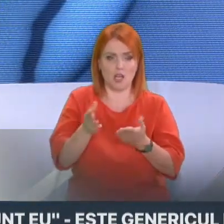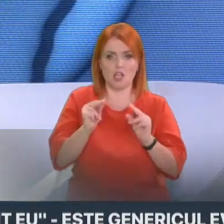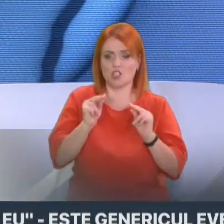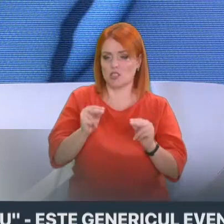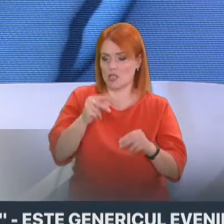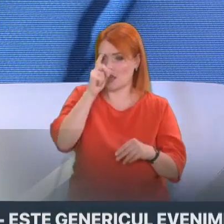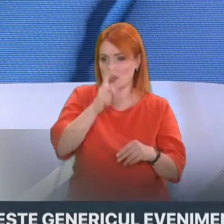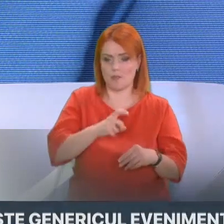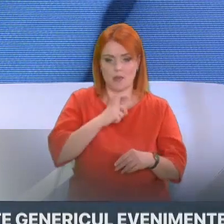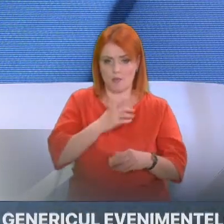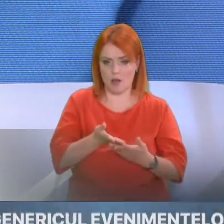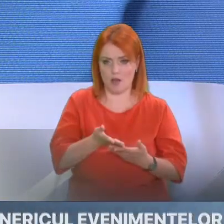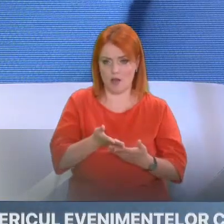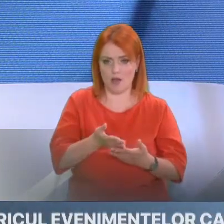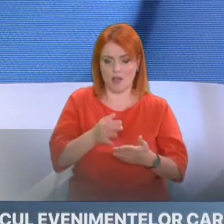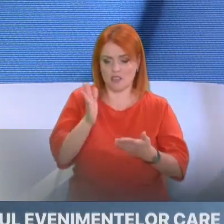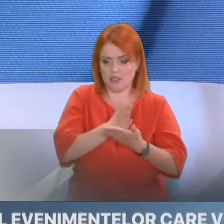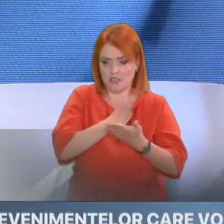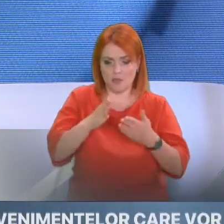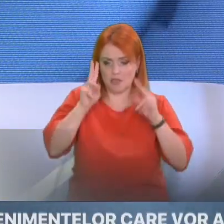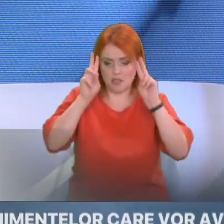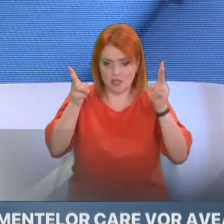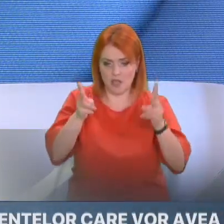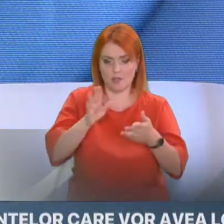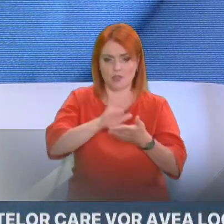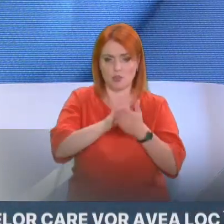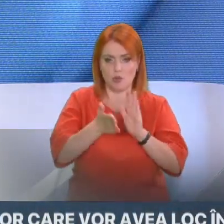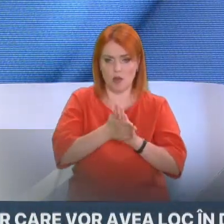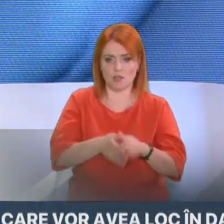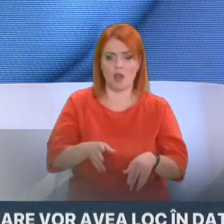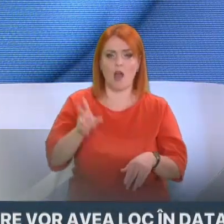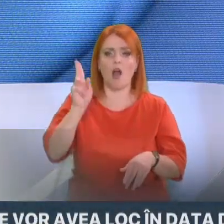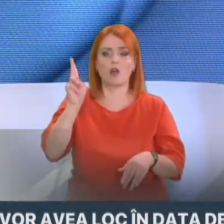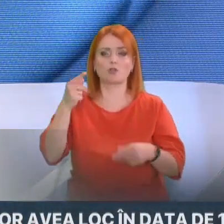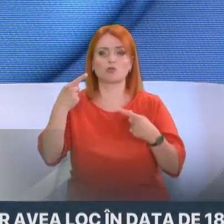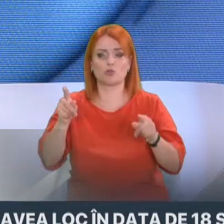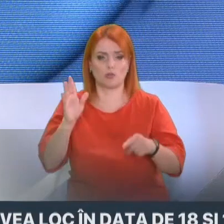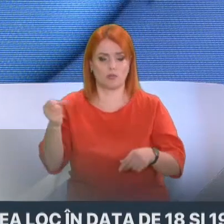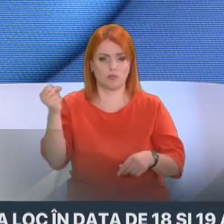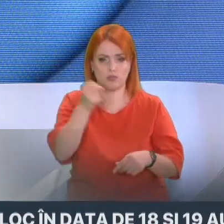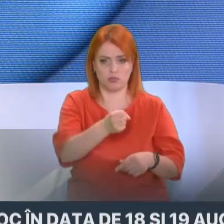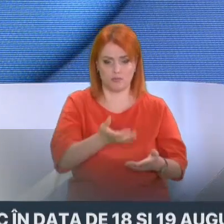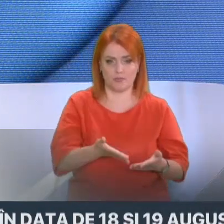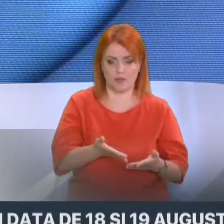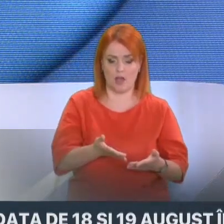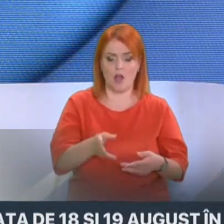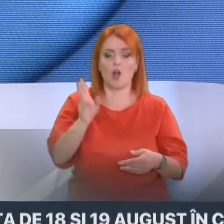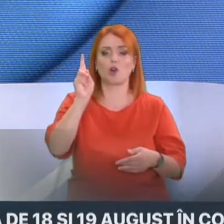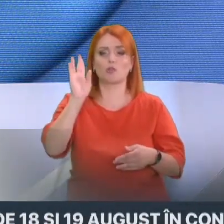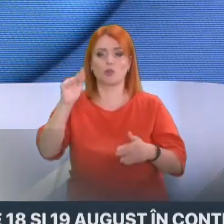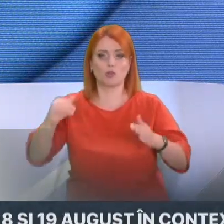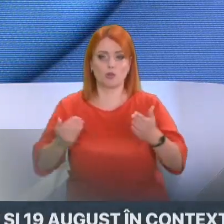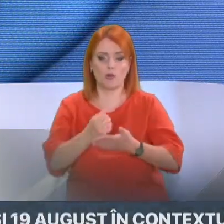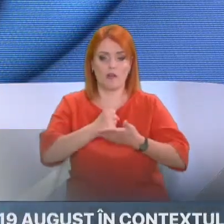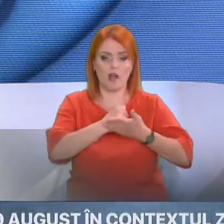necunoaștere de situație. Dar cine vor veni? Dar care sunt candidaturile care se dezbată în interiore